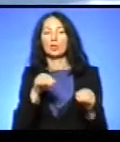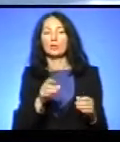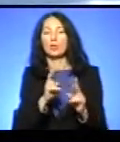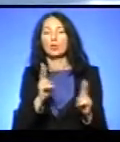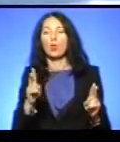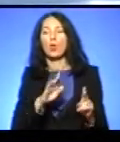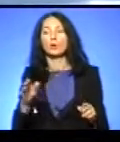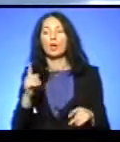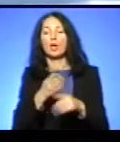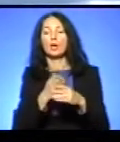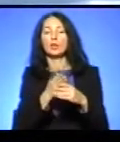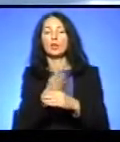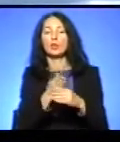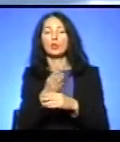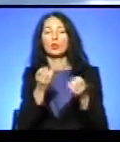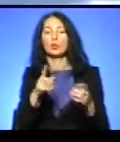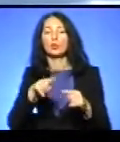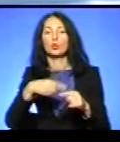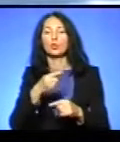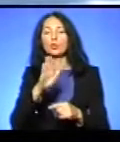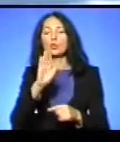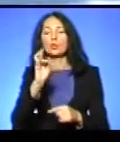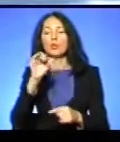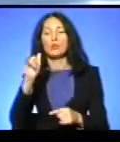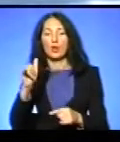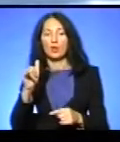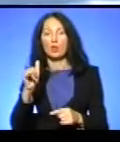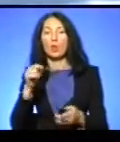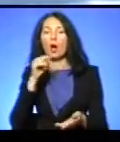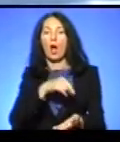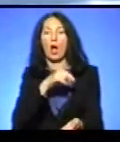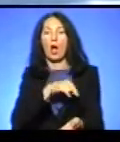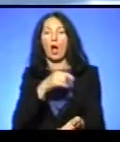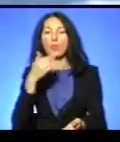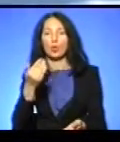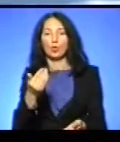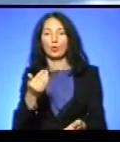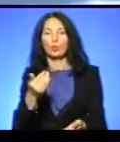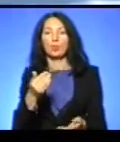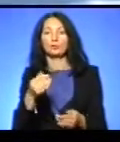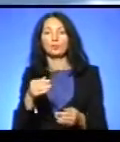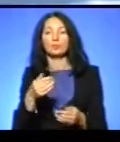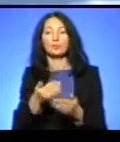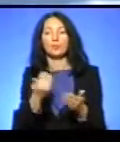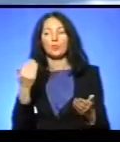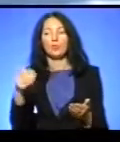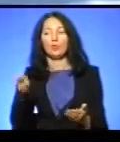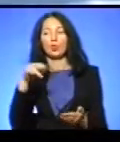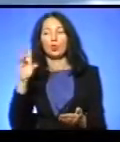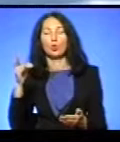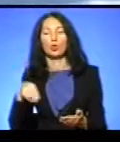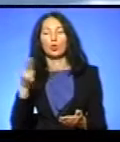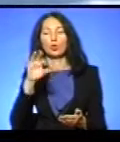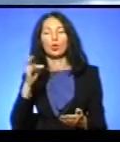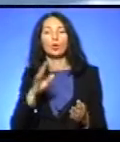піляють, просто через вено тобі капають з тобою брові клітини твого донора. І тому донор не втрачає